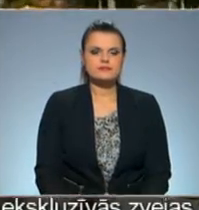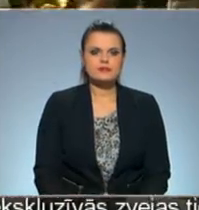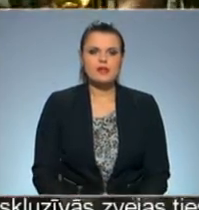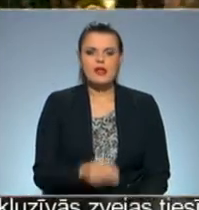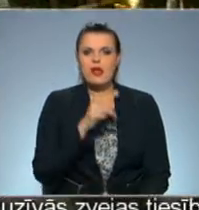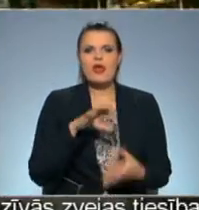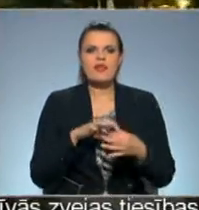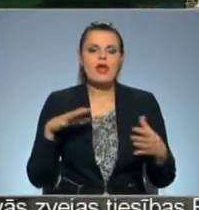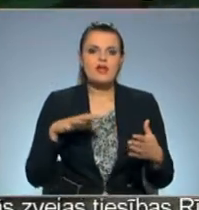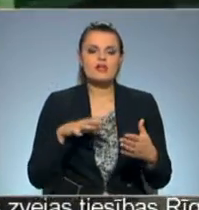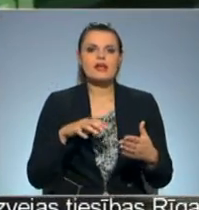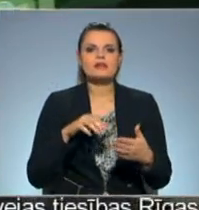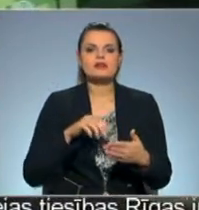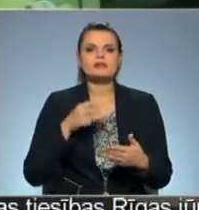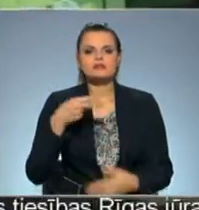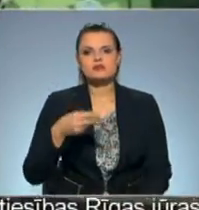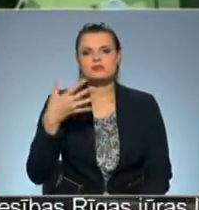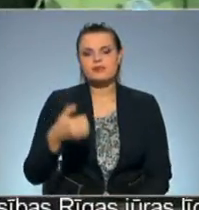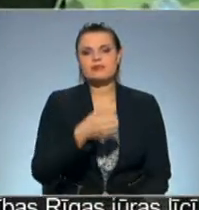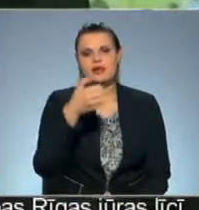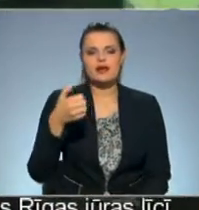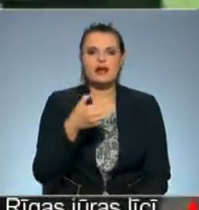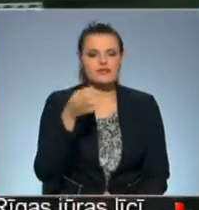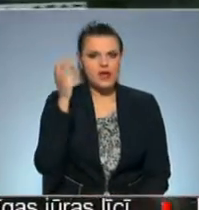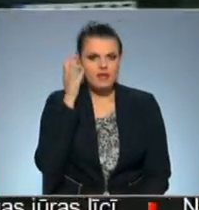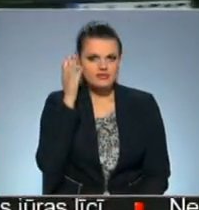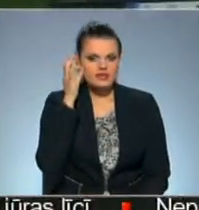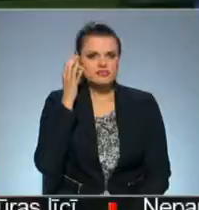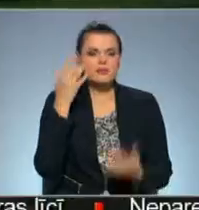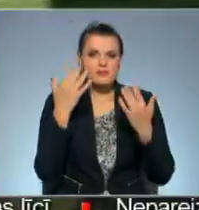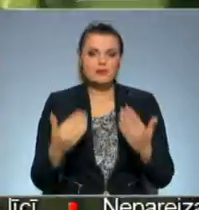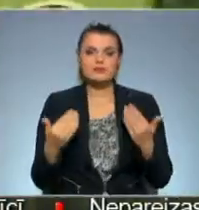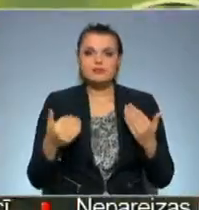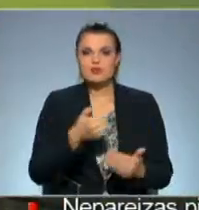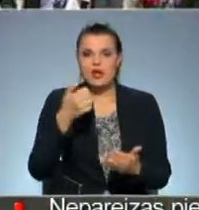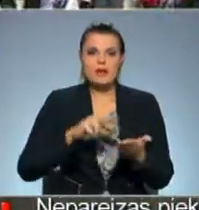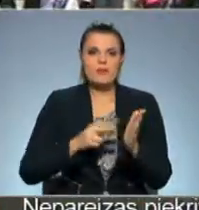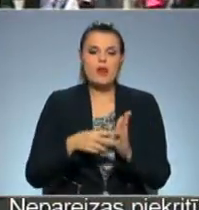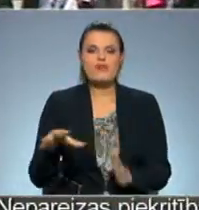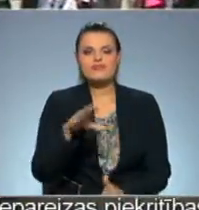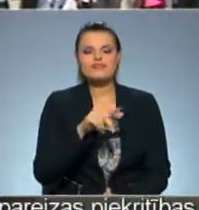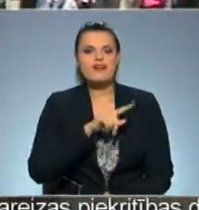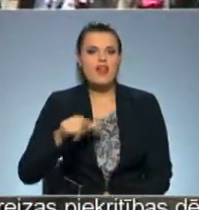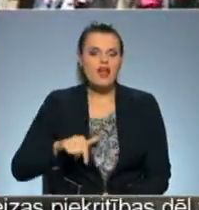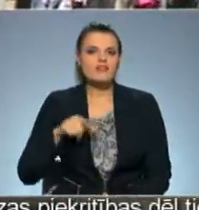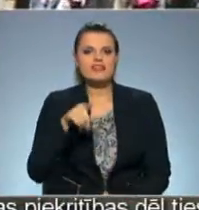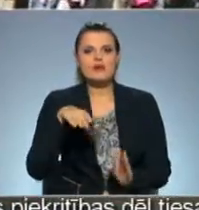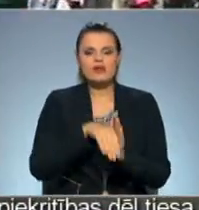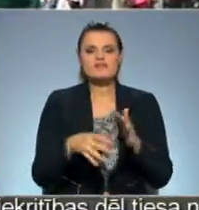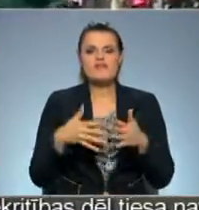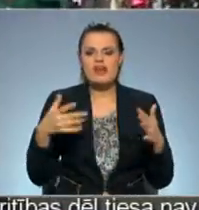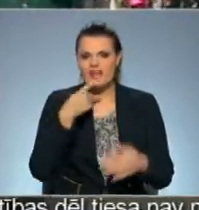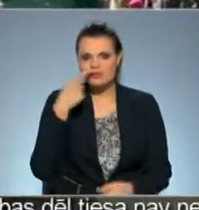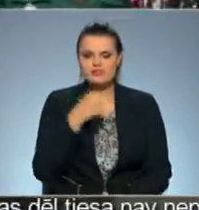Neatkarības deklarācijas 25. gadadienas atceras pasākuma šogad planot visā Latvijā, tajos iesaistot arī vairāk